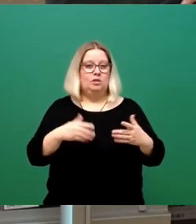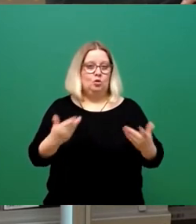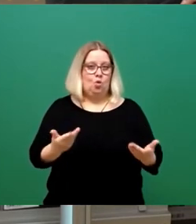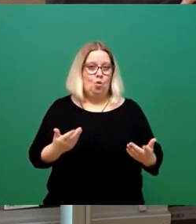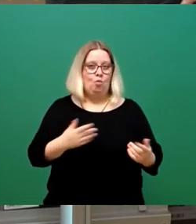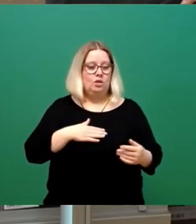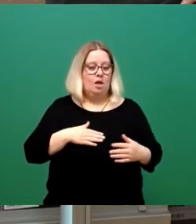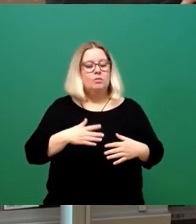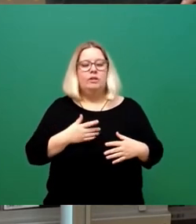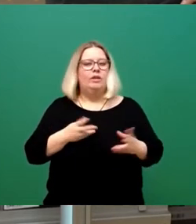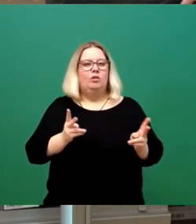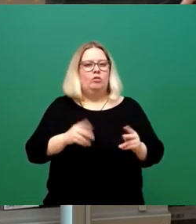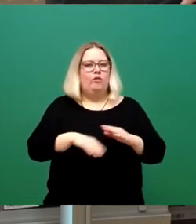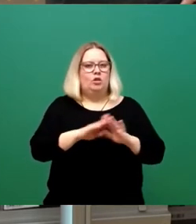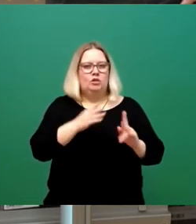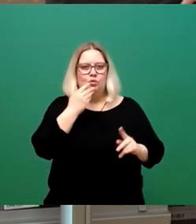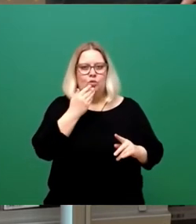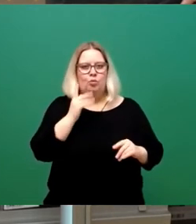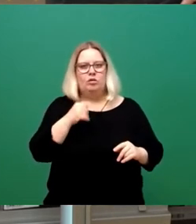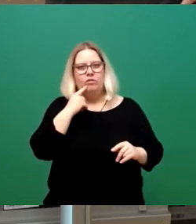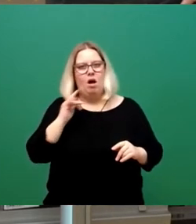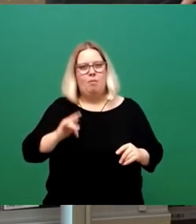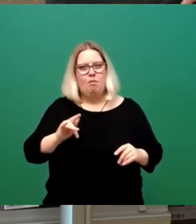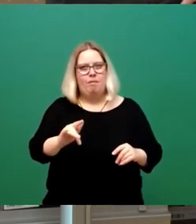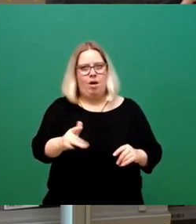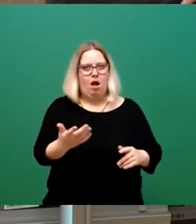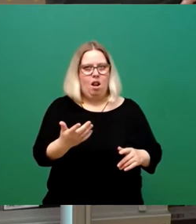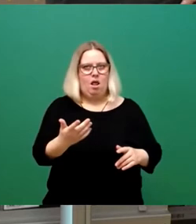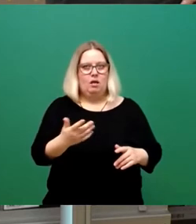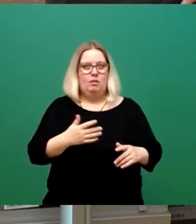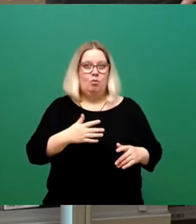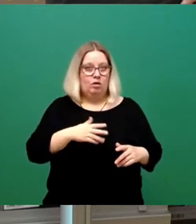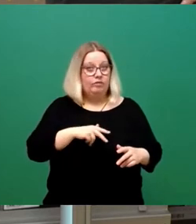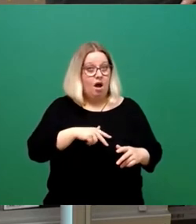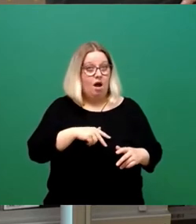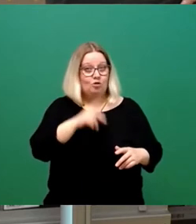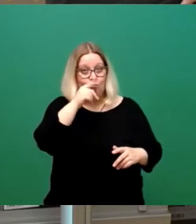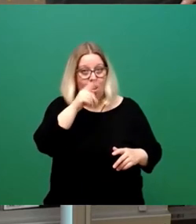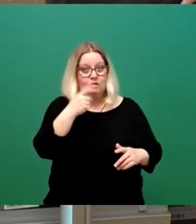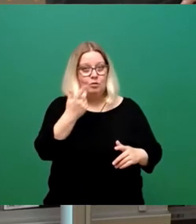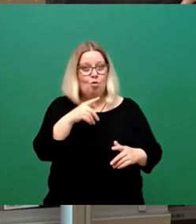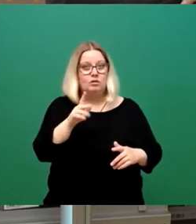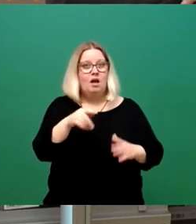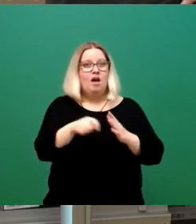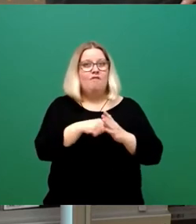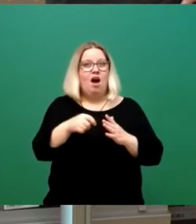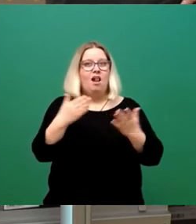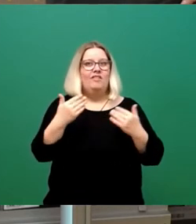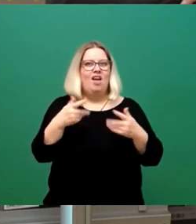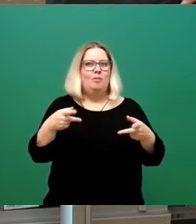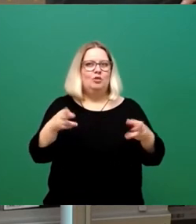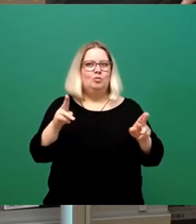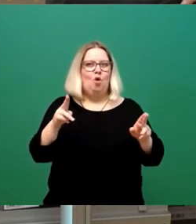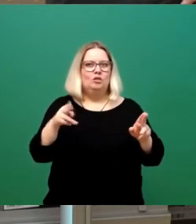das noch nicht mal unbedingt, weil wenn ich mir ab und zu mal noch, empfehle ich wirklich, das macht Spaß, gucken Sie sich mal den Wahlwerbespot des Oberbürgermeisters an, seine erste